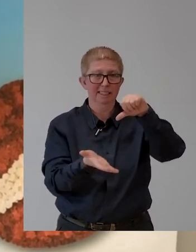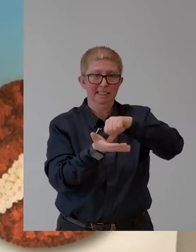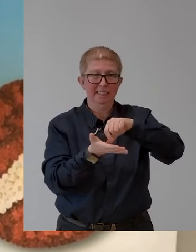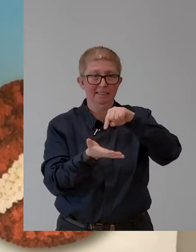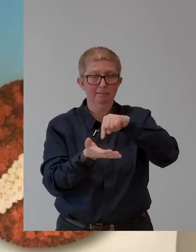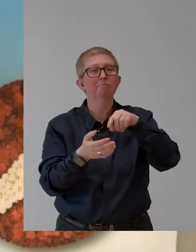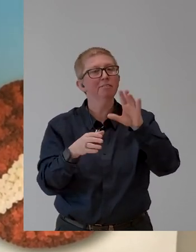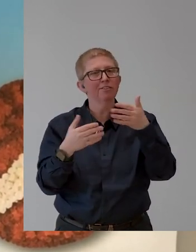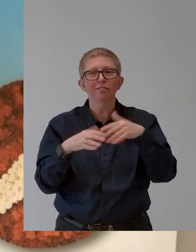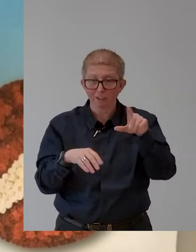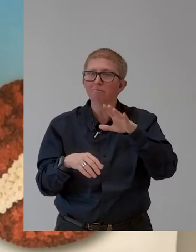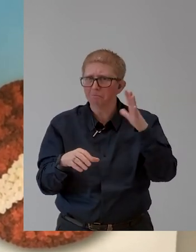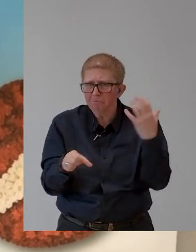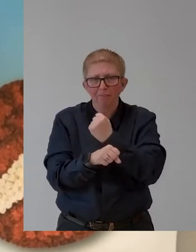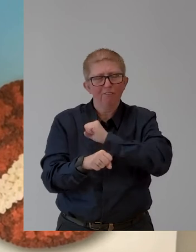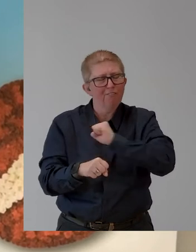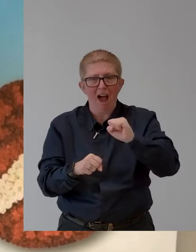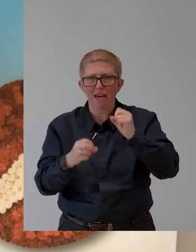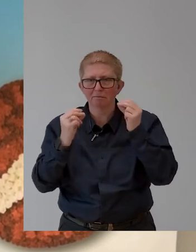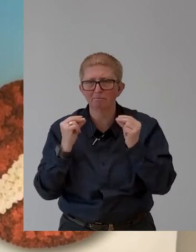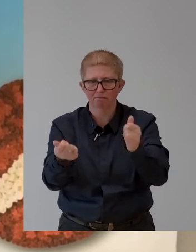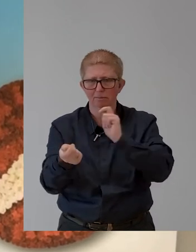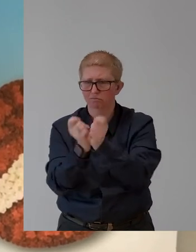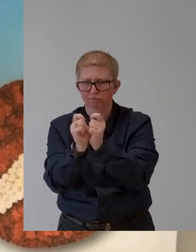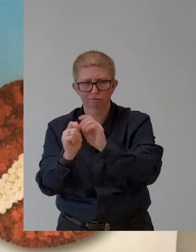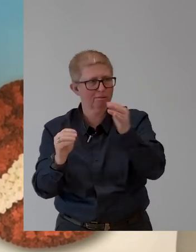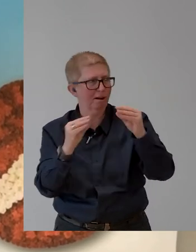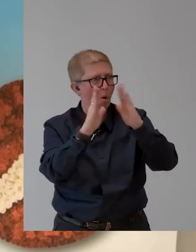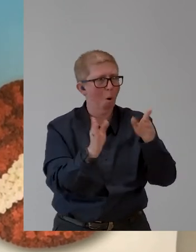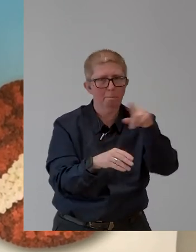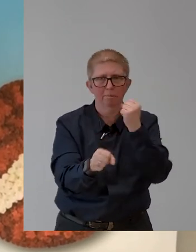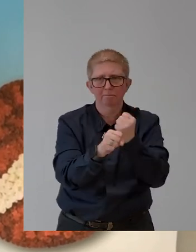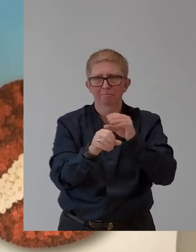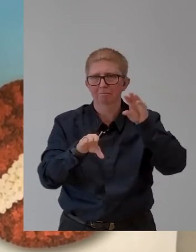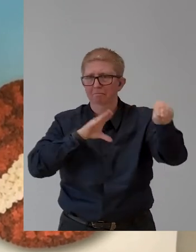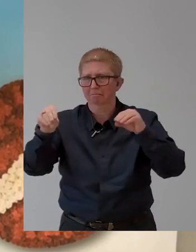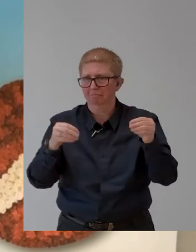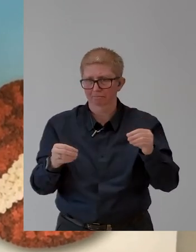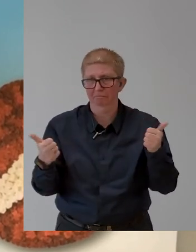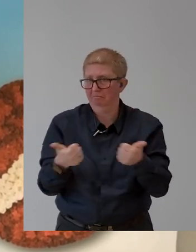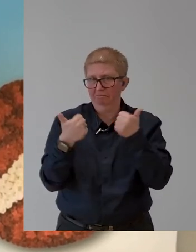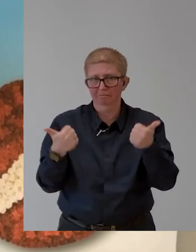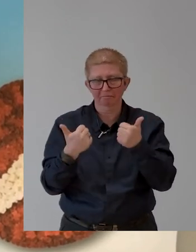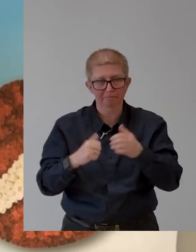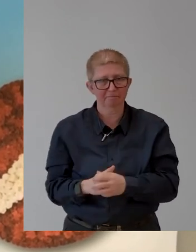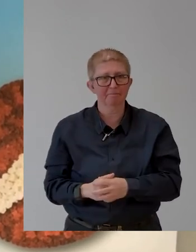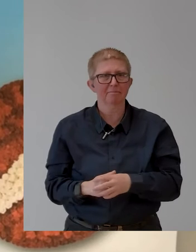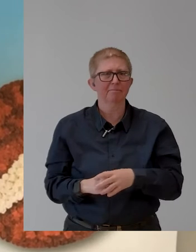has already been good practice, I have to say for many, many years or at least since we have changed to